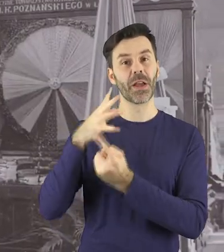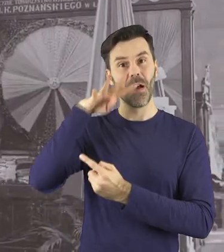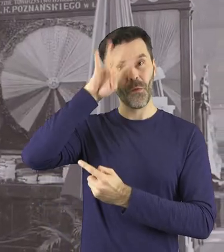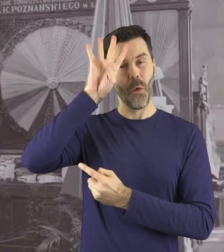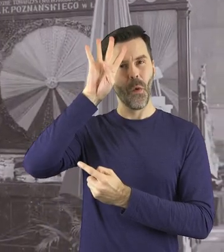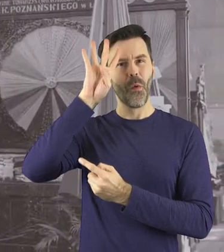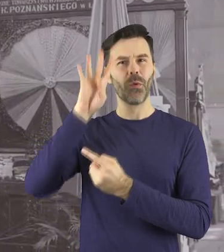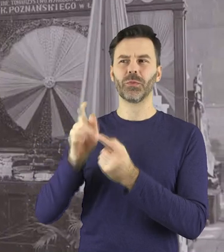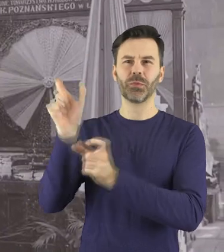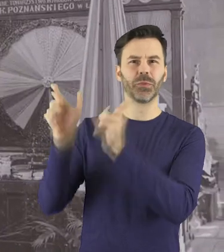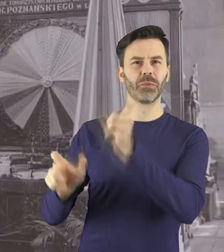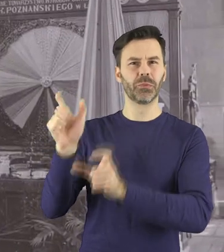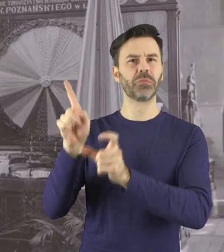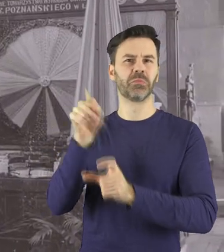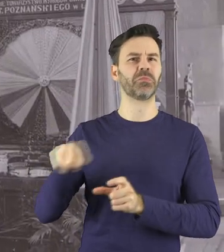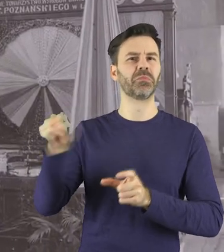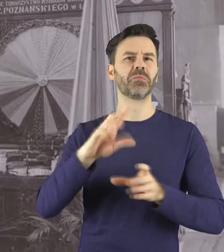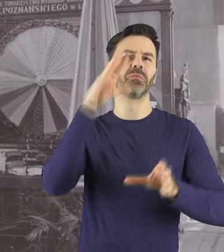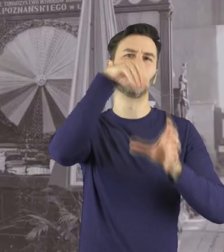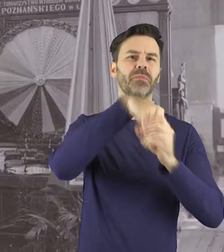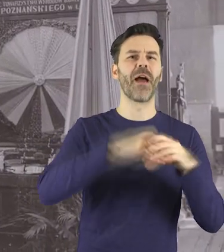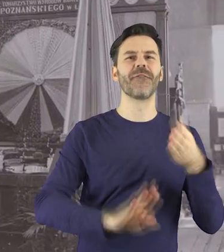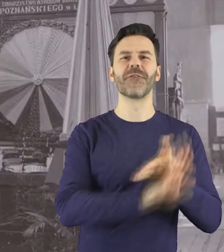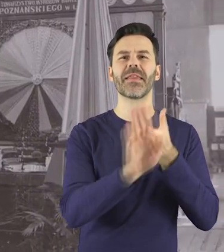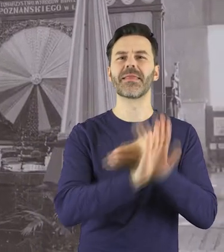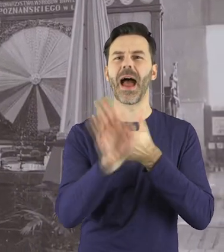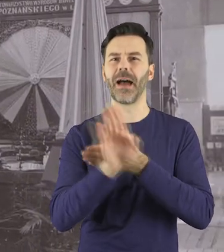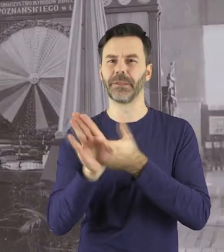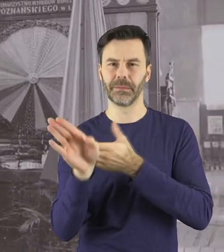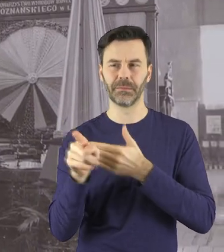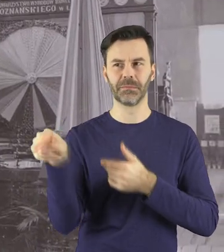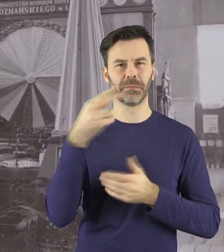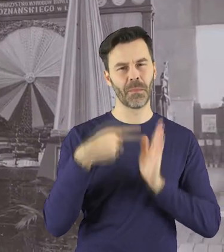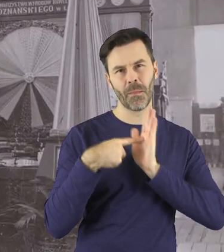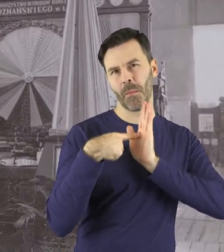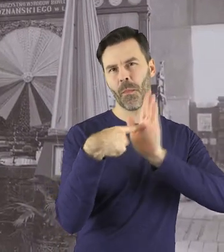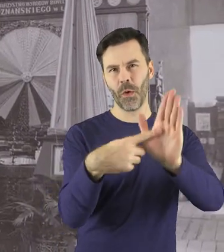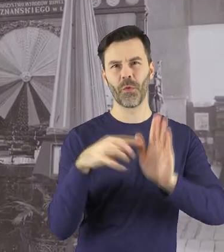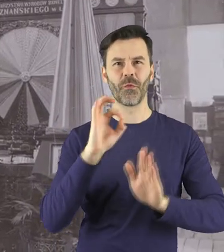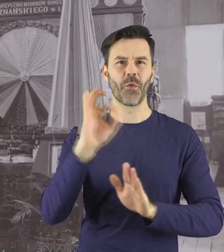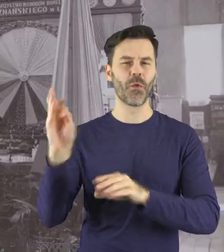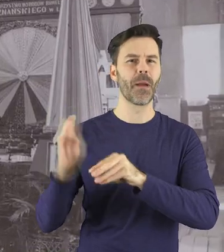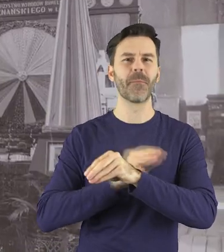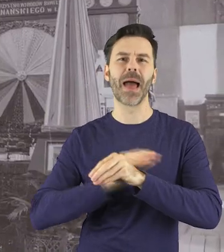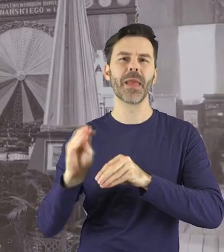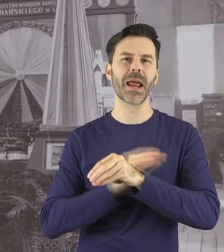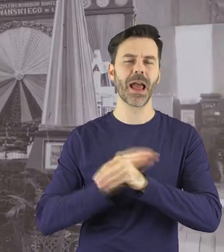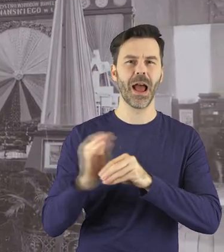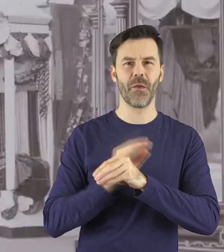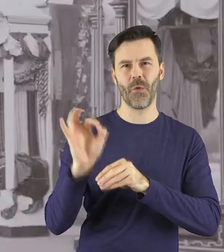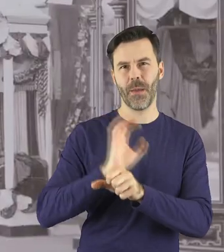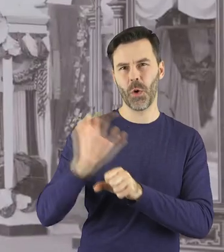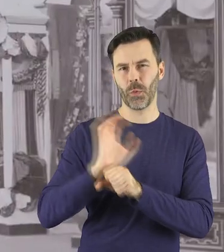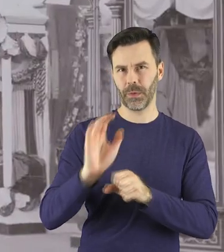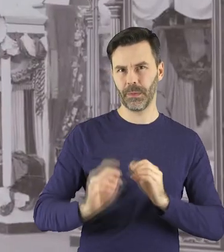często brali udział w organizowanych wystawach, na których mogli zaprezentować swoje tkaniny, swoje